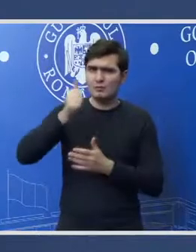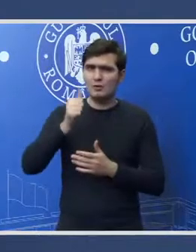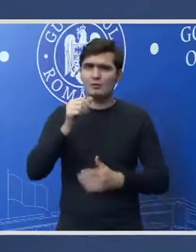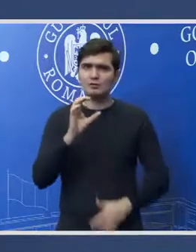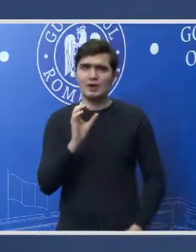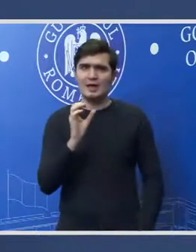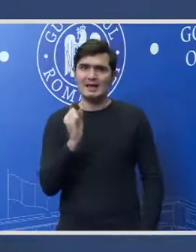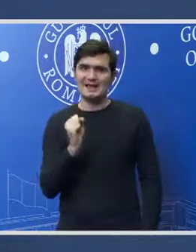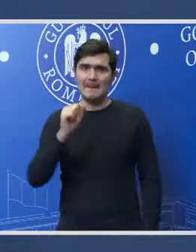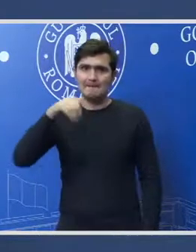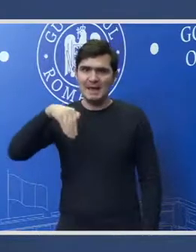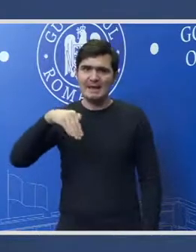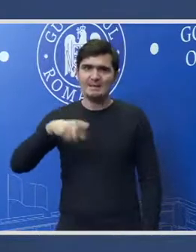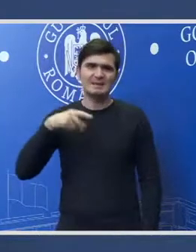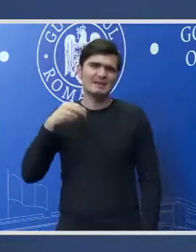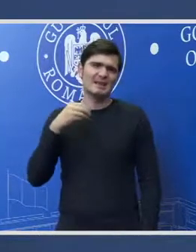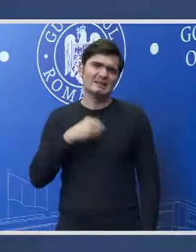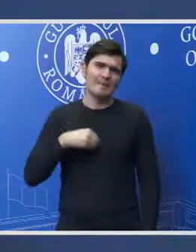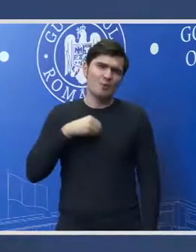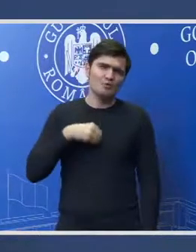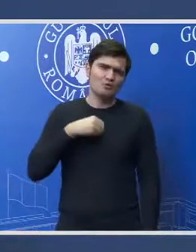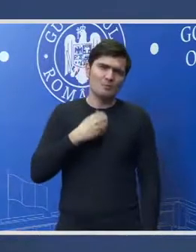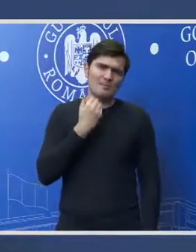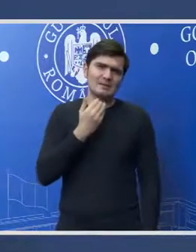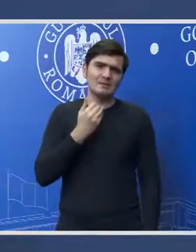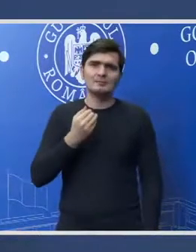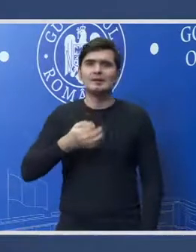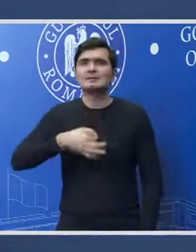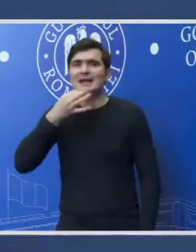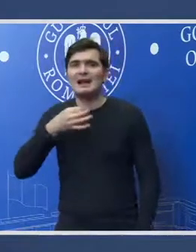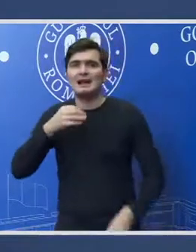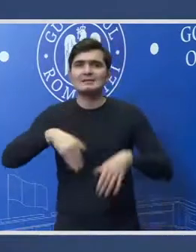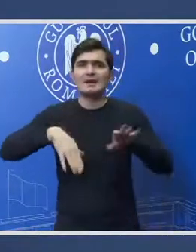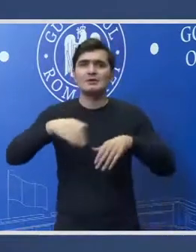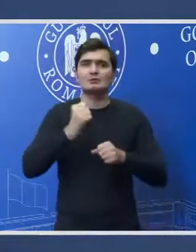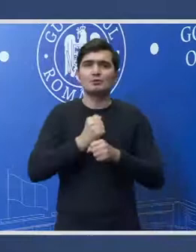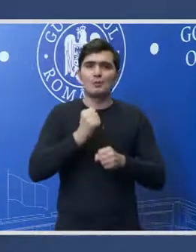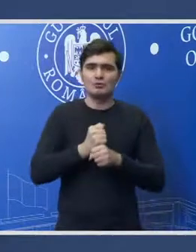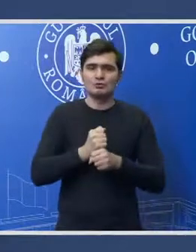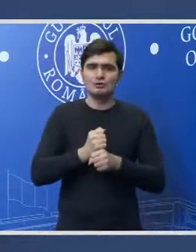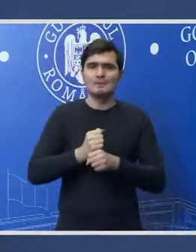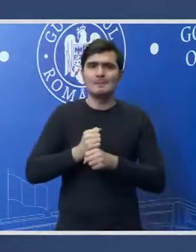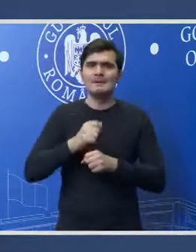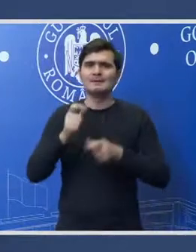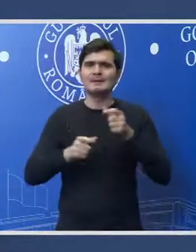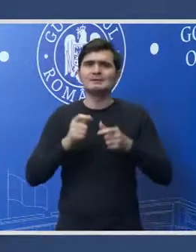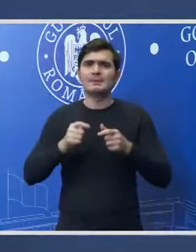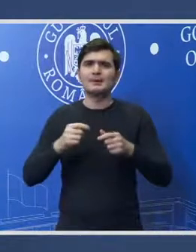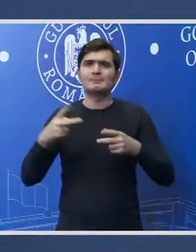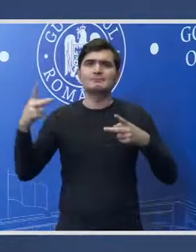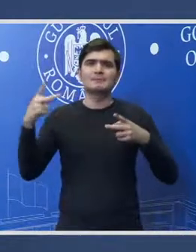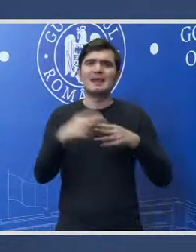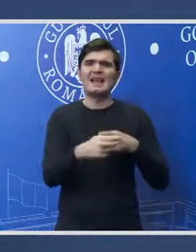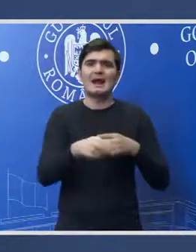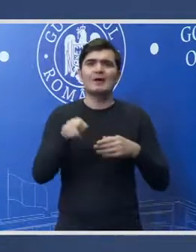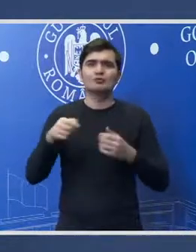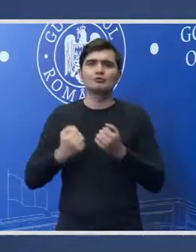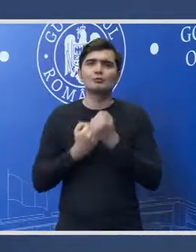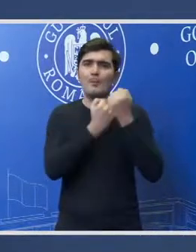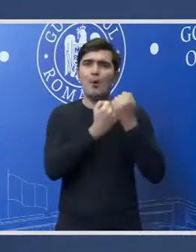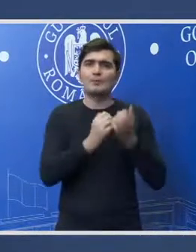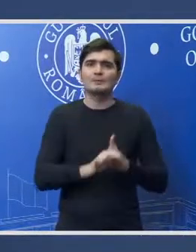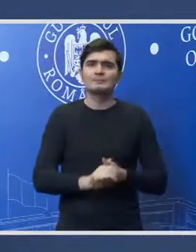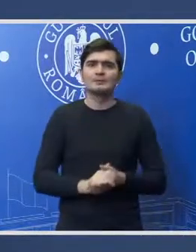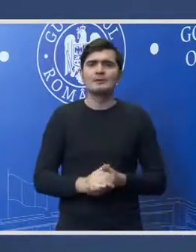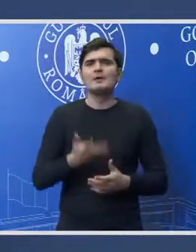CSM-ul este nemulțumit, în primul rând, de declarațiile ministrului Munci, Raluca Turcan, referitor la tăierea sporurilor. Aș vrea